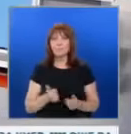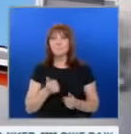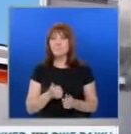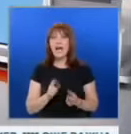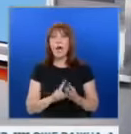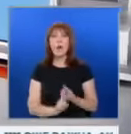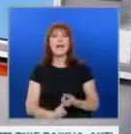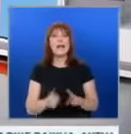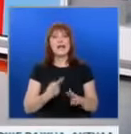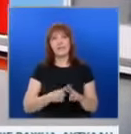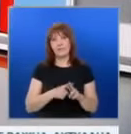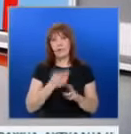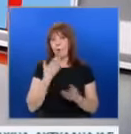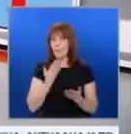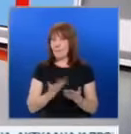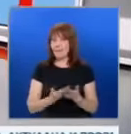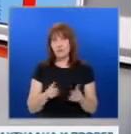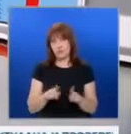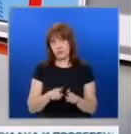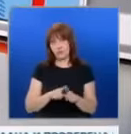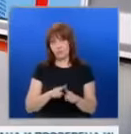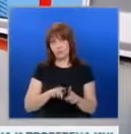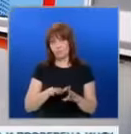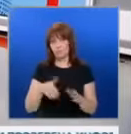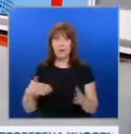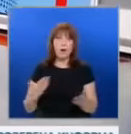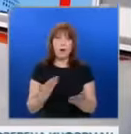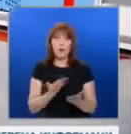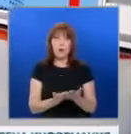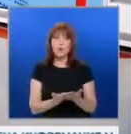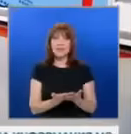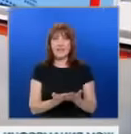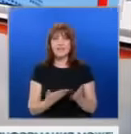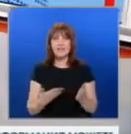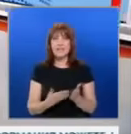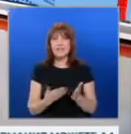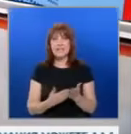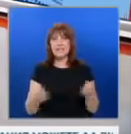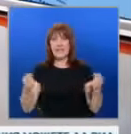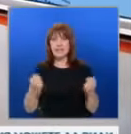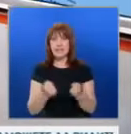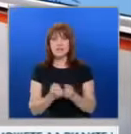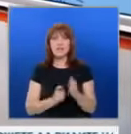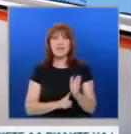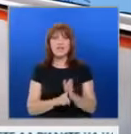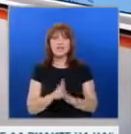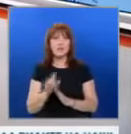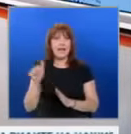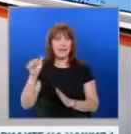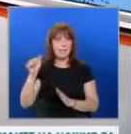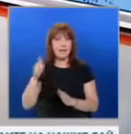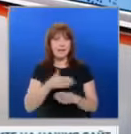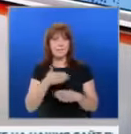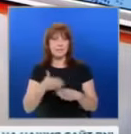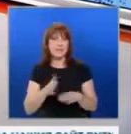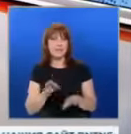БСП Корнелия Нинова обяви, че подава оставк заради катастрофалния резултат на партията на последните избори. За да